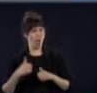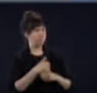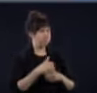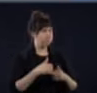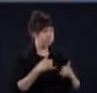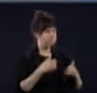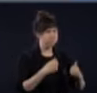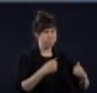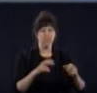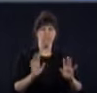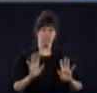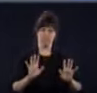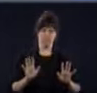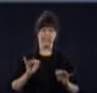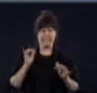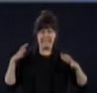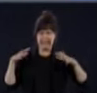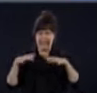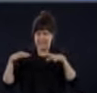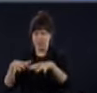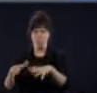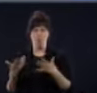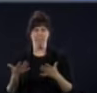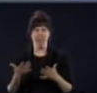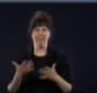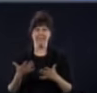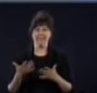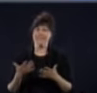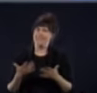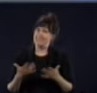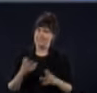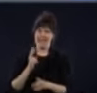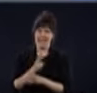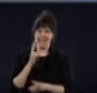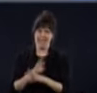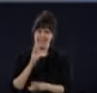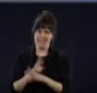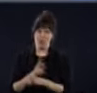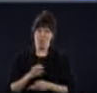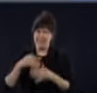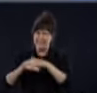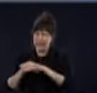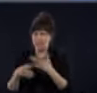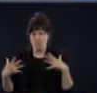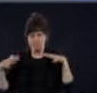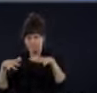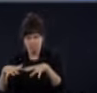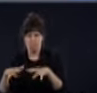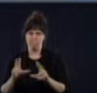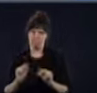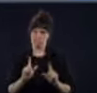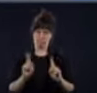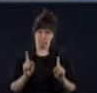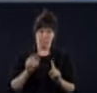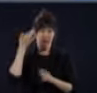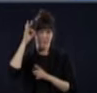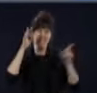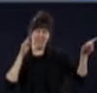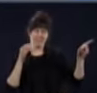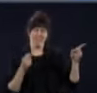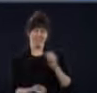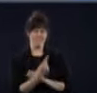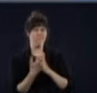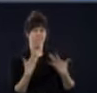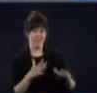clandestine. On suspecte que le comportement humain qui est arrivé en France va se faire ici. Mais ce n pas évident parce que c'est pour vous-même, votre